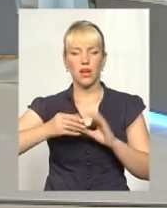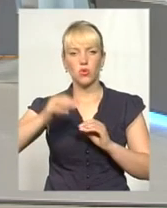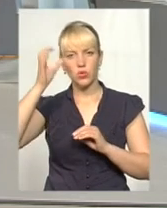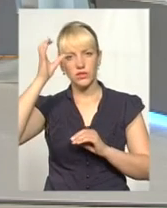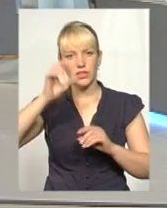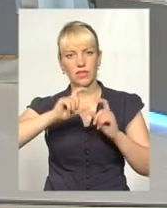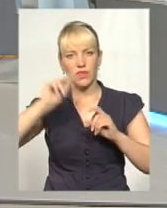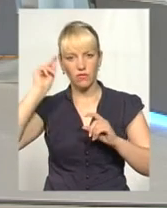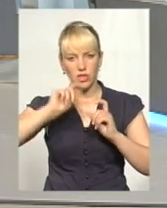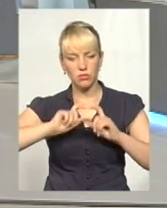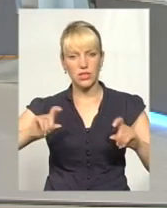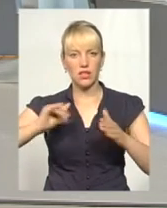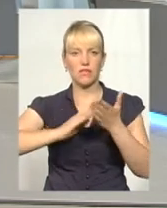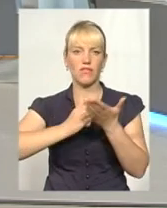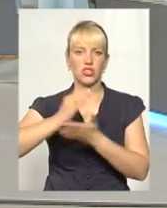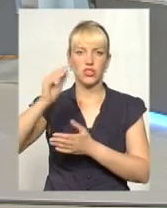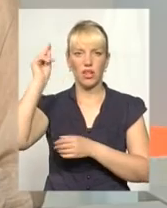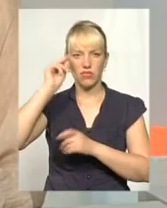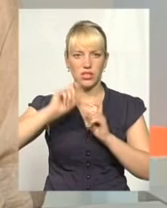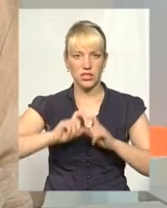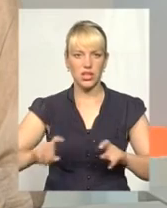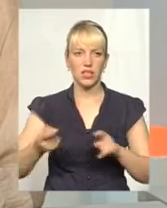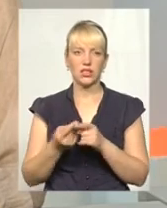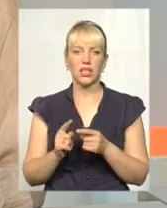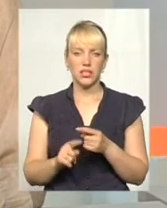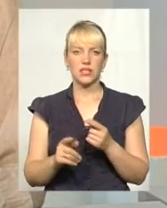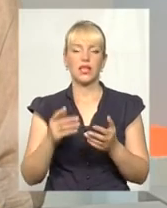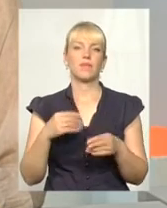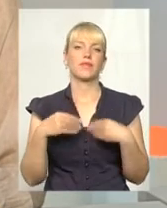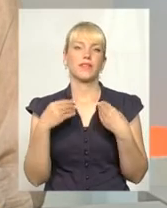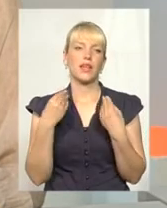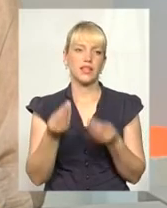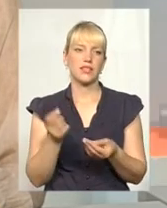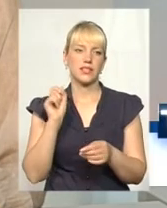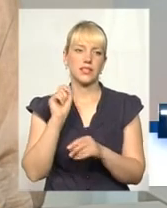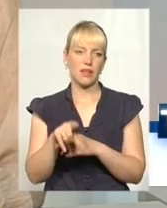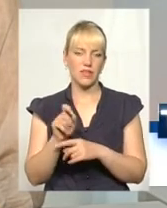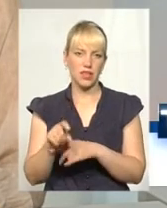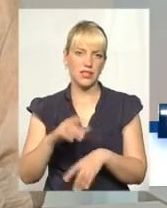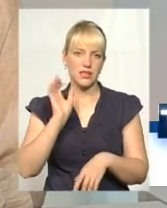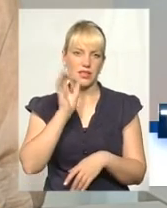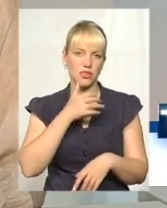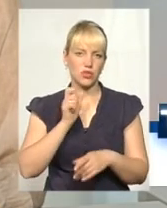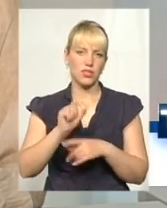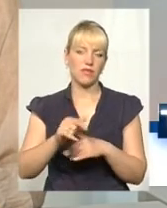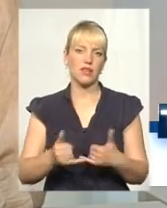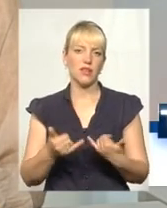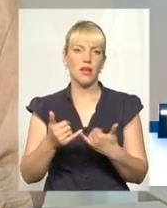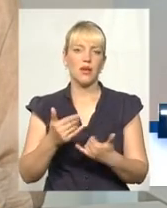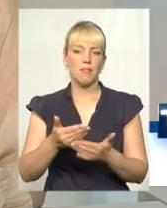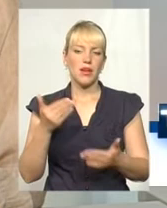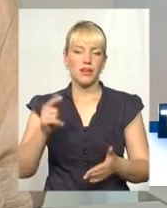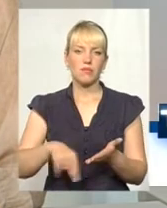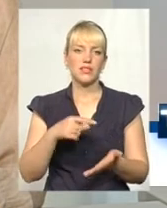закладі, також в вищому навчальному закладі. це ставить ряд завдань, серйозних завдань перед місцевою владою, зокрема